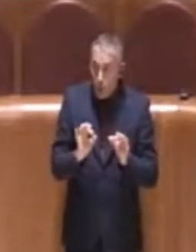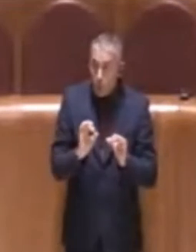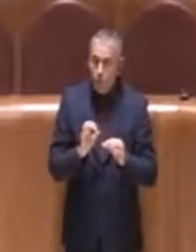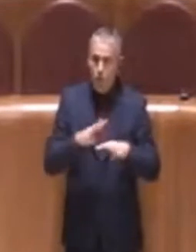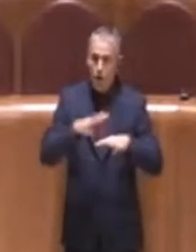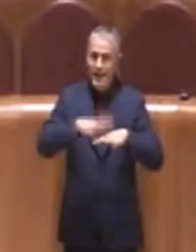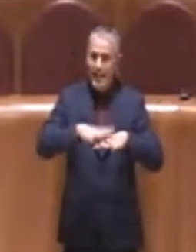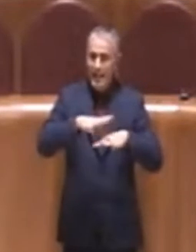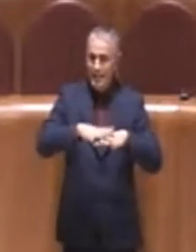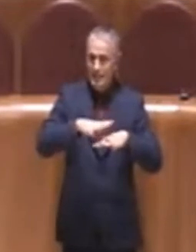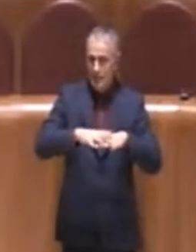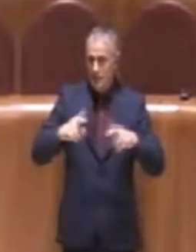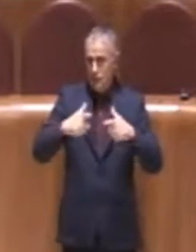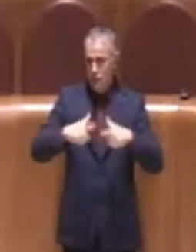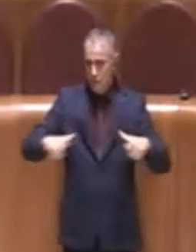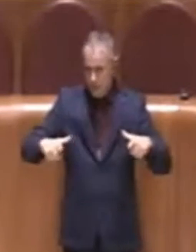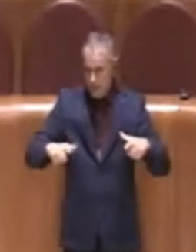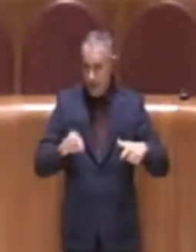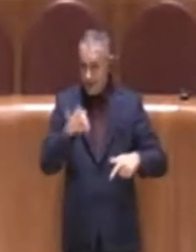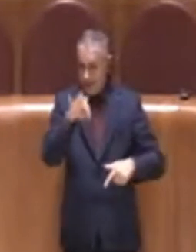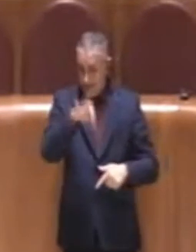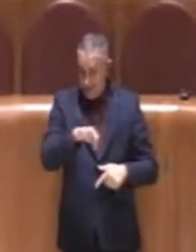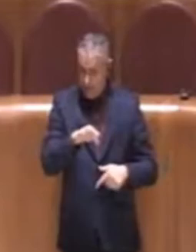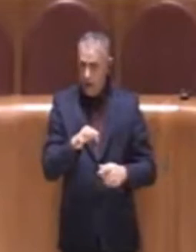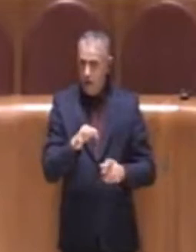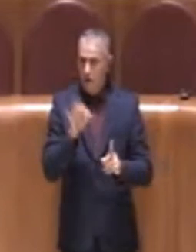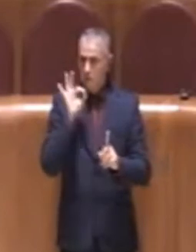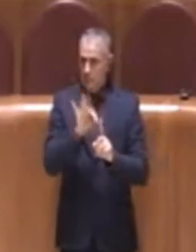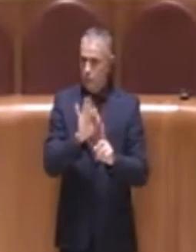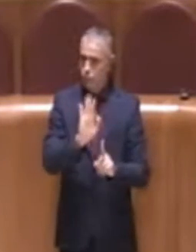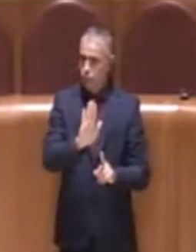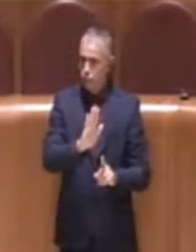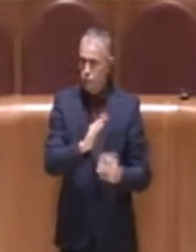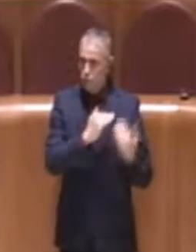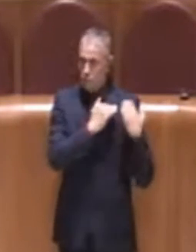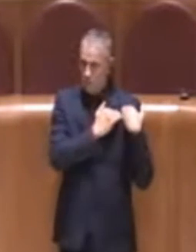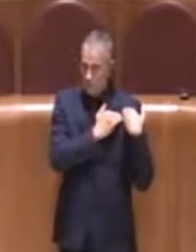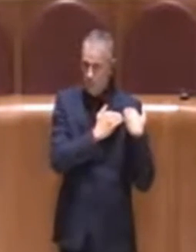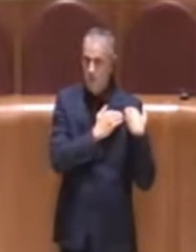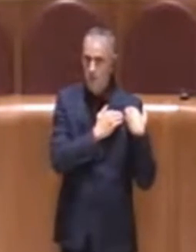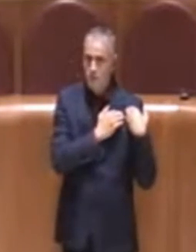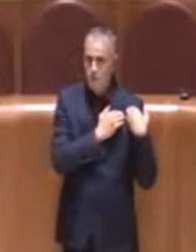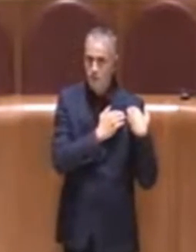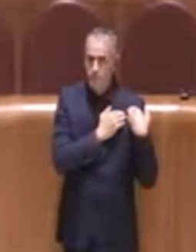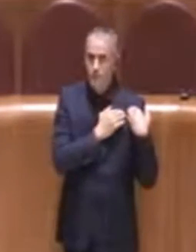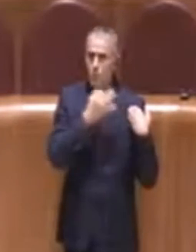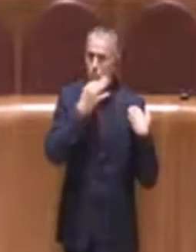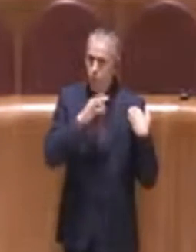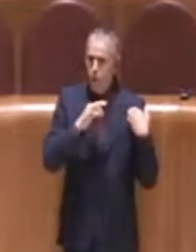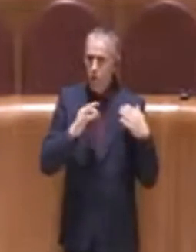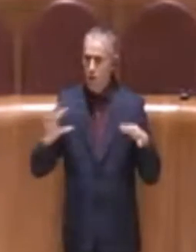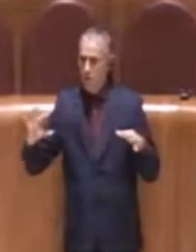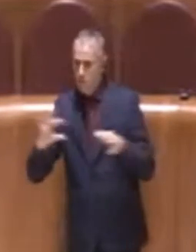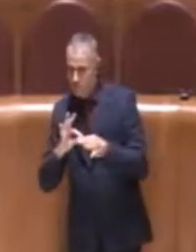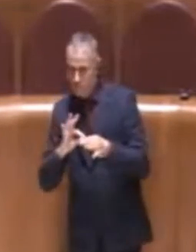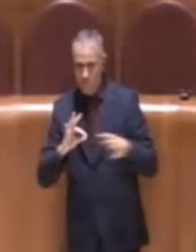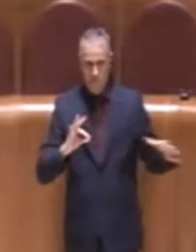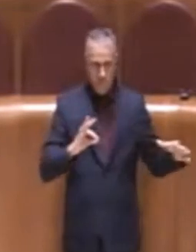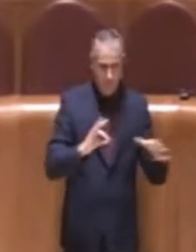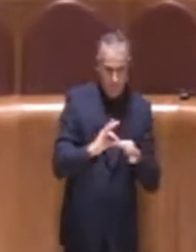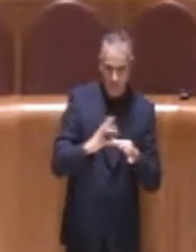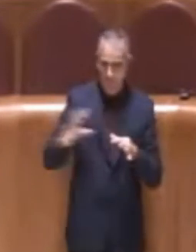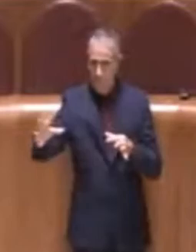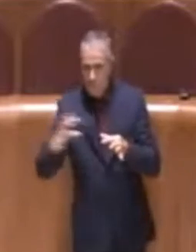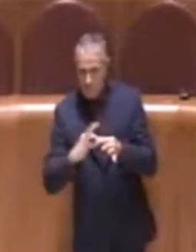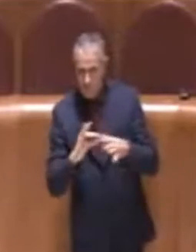rete e potrà svolgere anche la funzione di raccordo tra punti